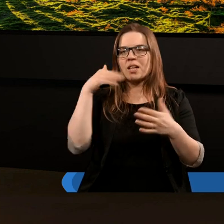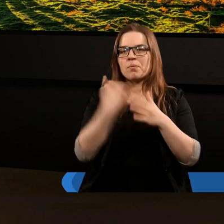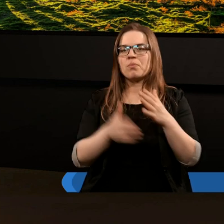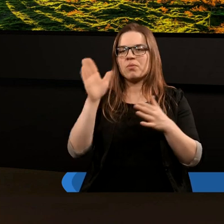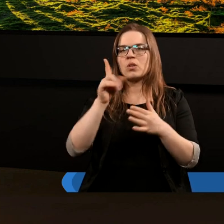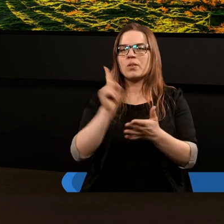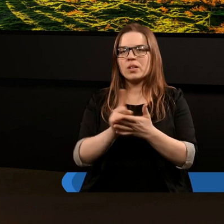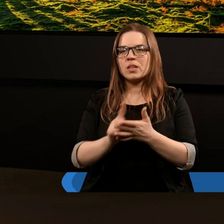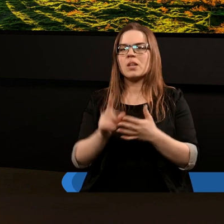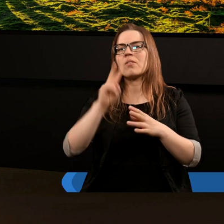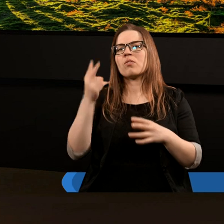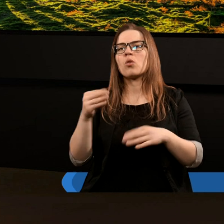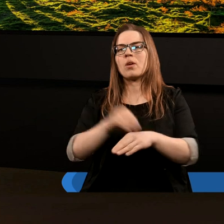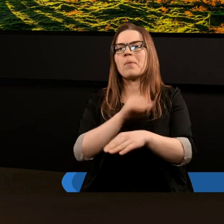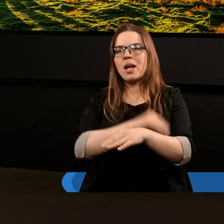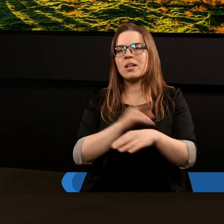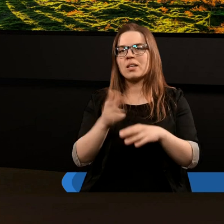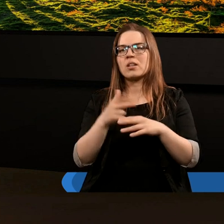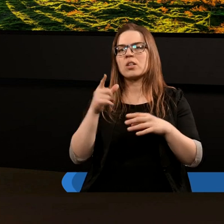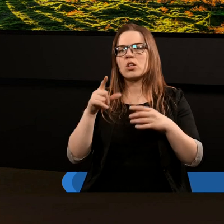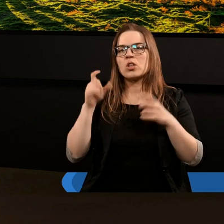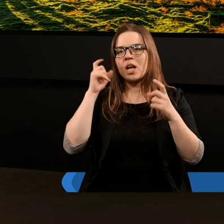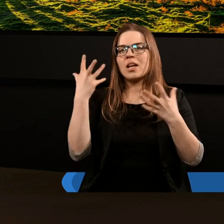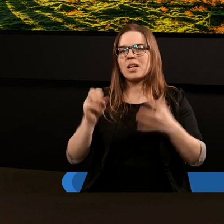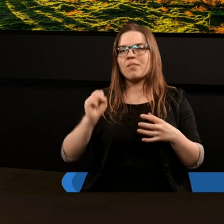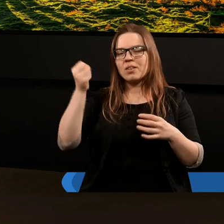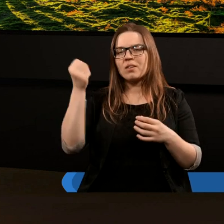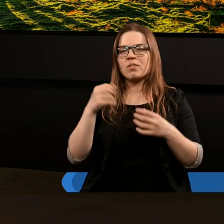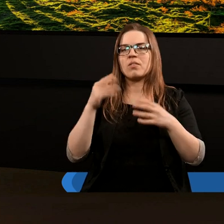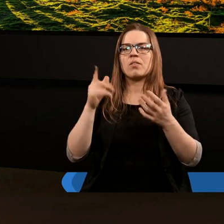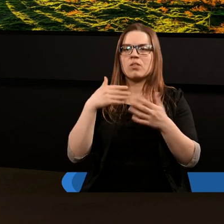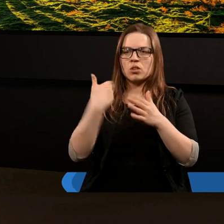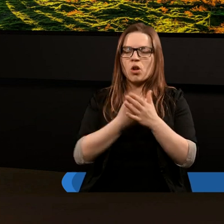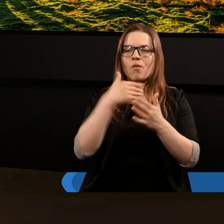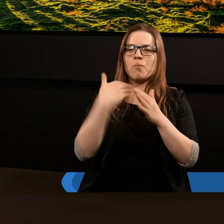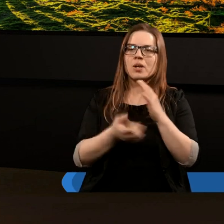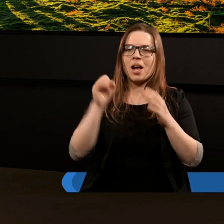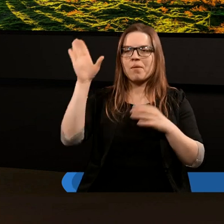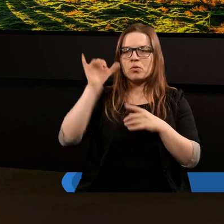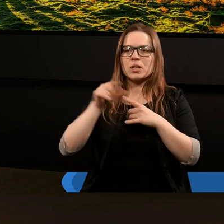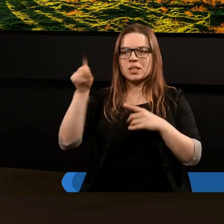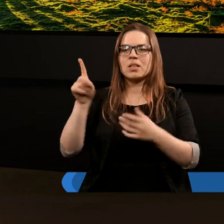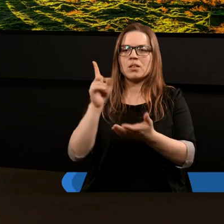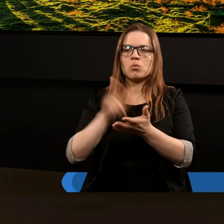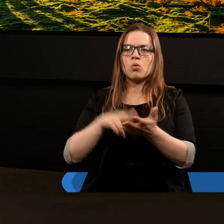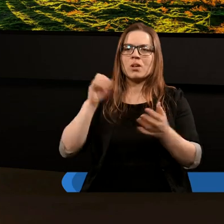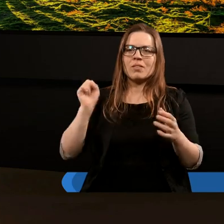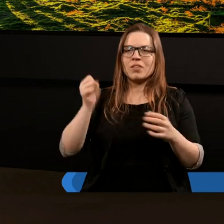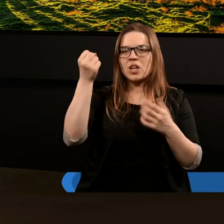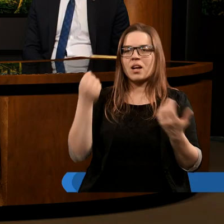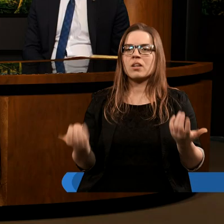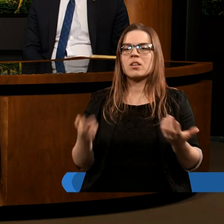przegrywa, Bóg wygrywa. W drugim etapie, w którym szatan chce zwyciężyć wojnę w niebie, znowu przegrywa, a Bóg jest tym, który jest